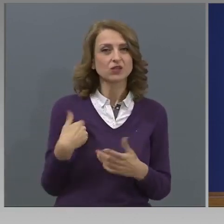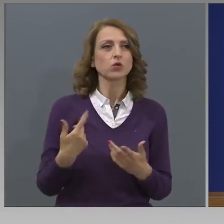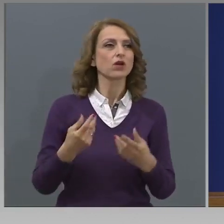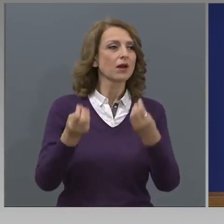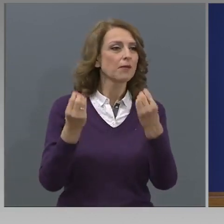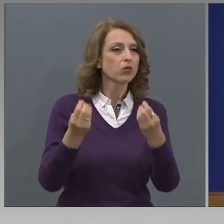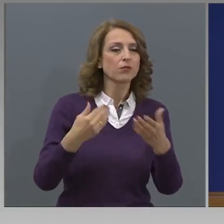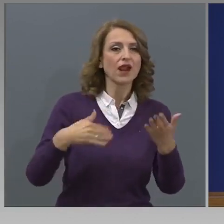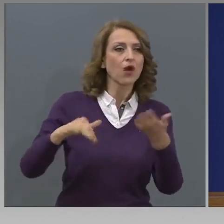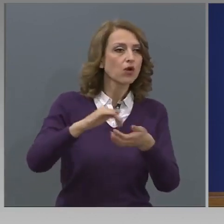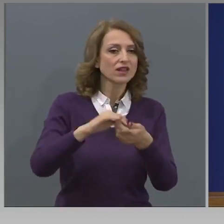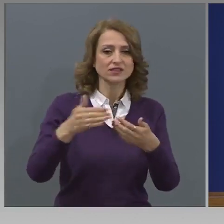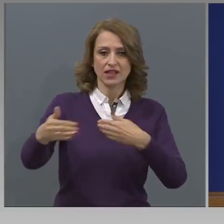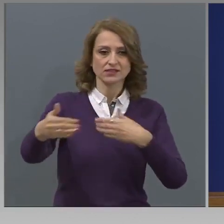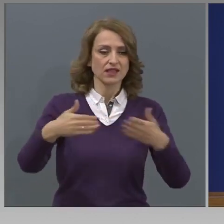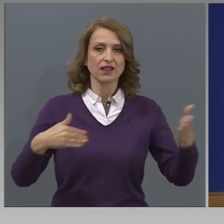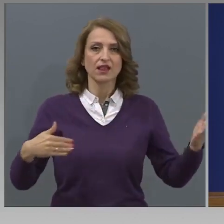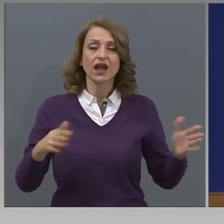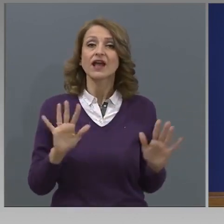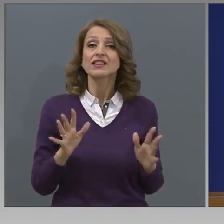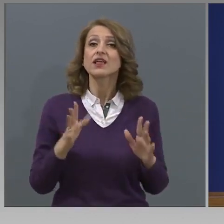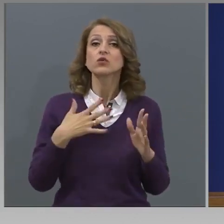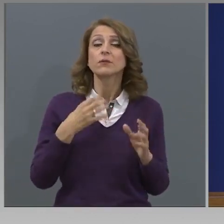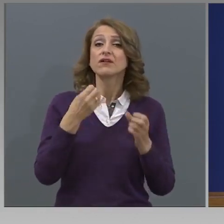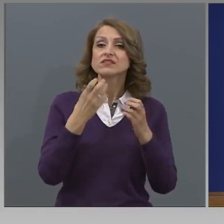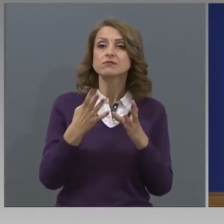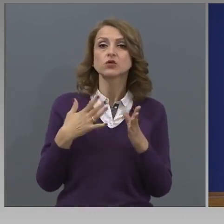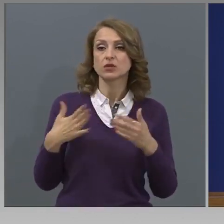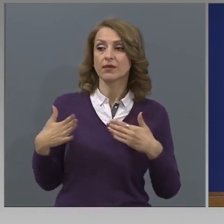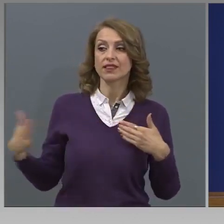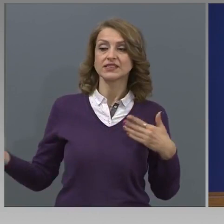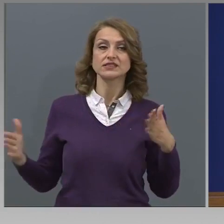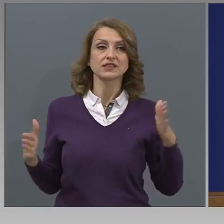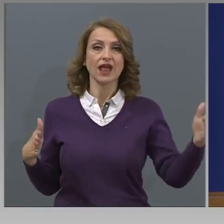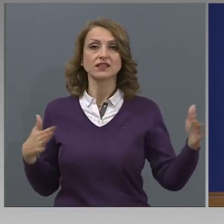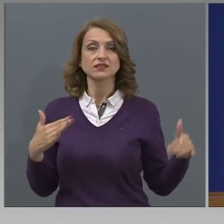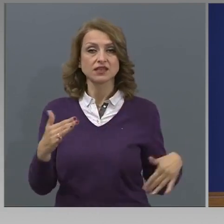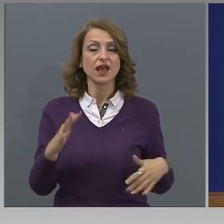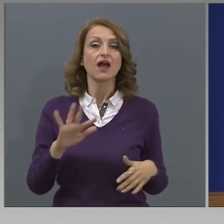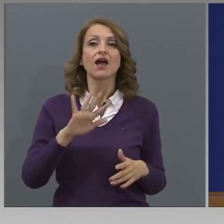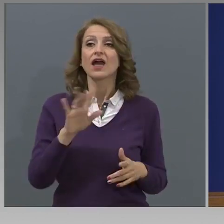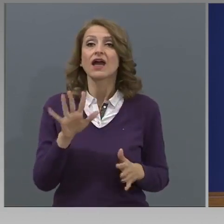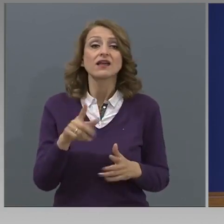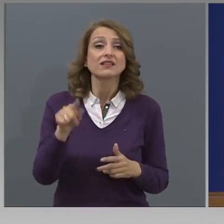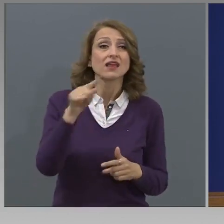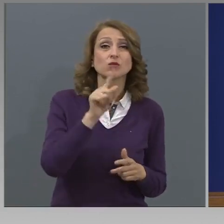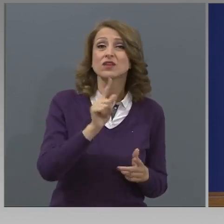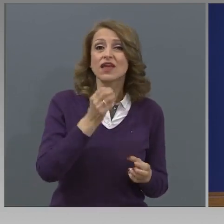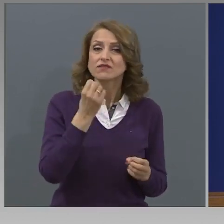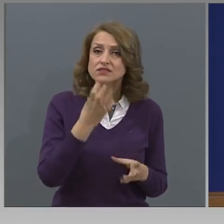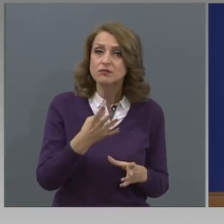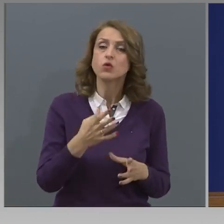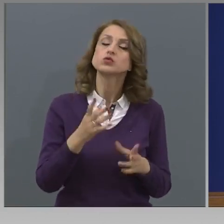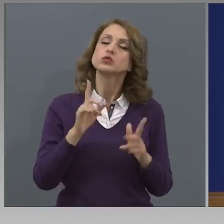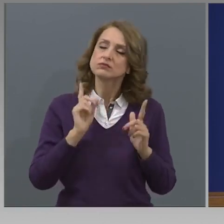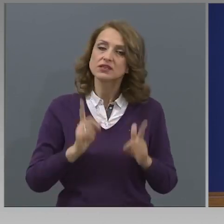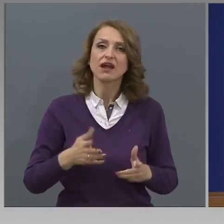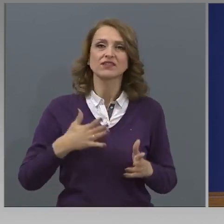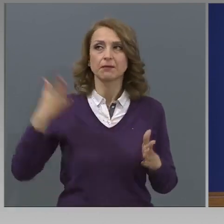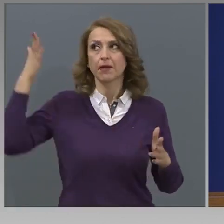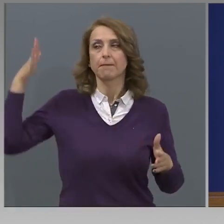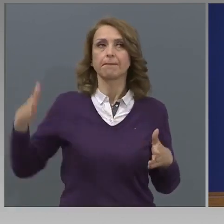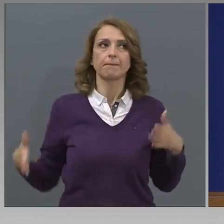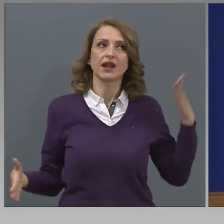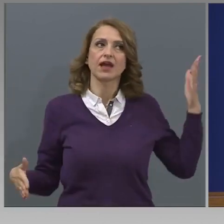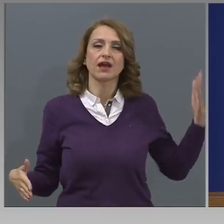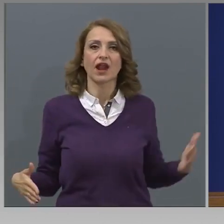на работа такава, която там, където е възможно да се спазва дистанция, там, където не е възможно да се осигурят прегради и